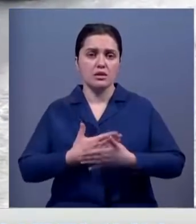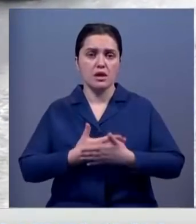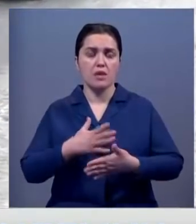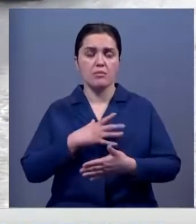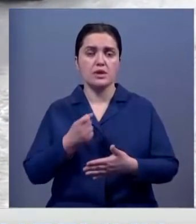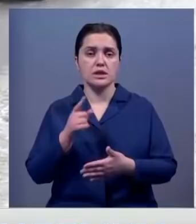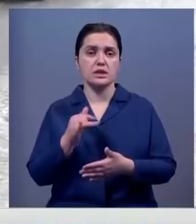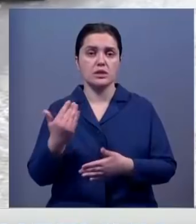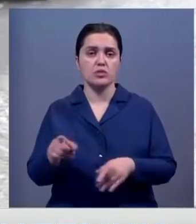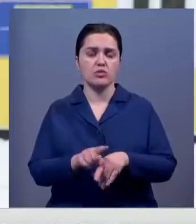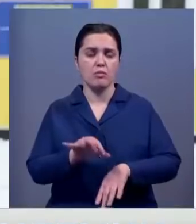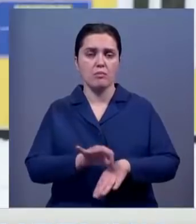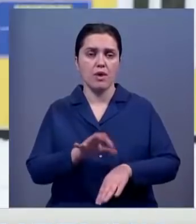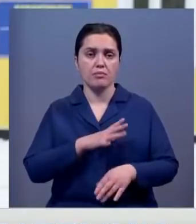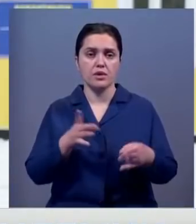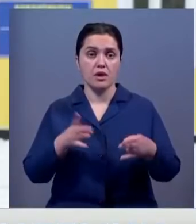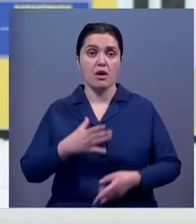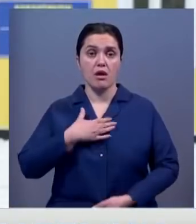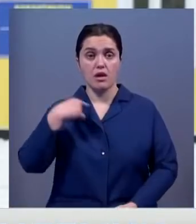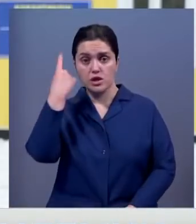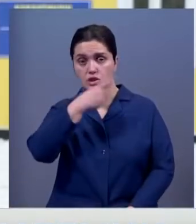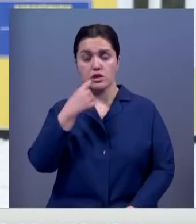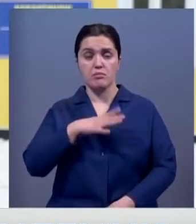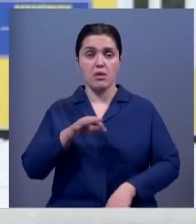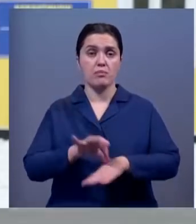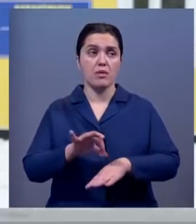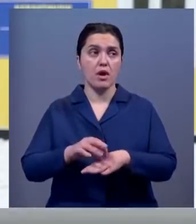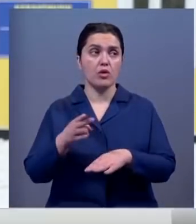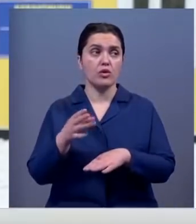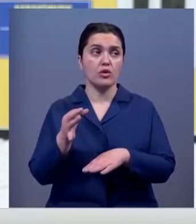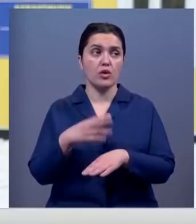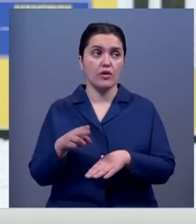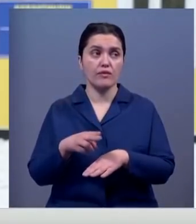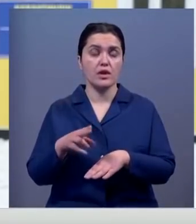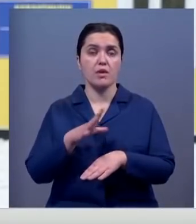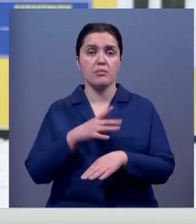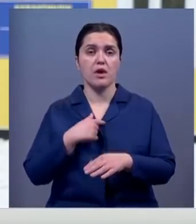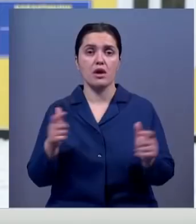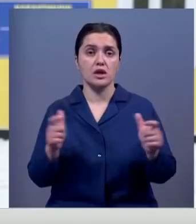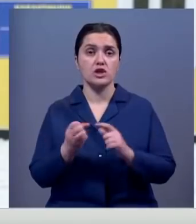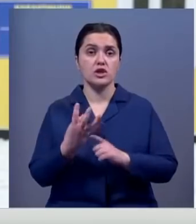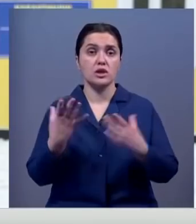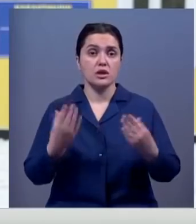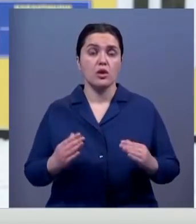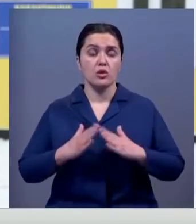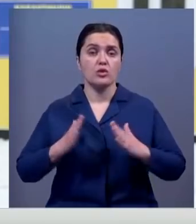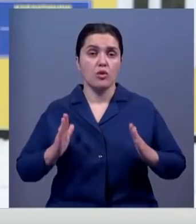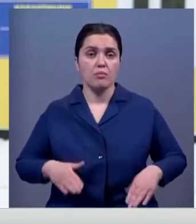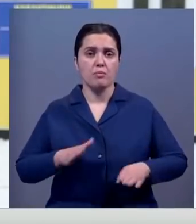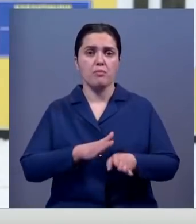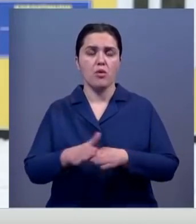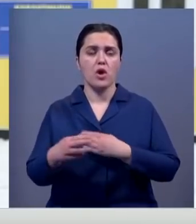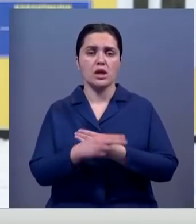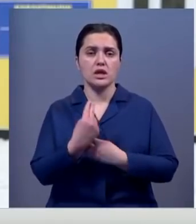Некоторые из них тоже переболели. Я лично сам переболел ковидом. Был на карантине 14 дней. Полностью